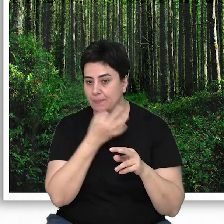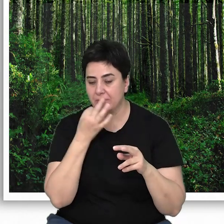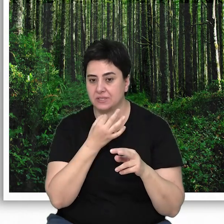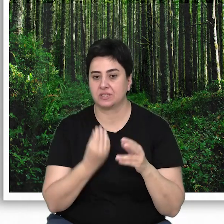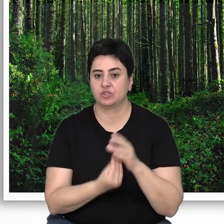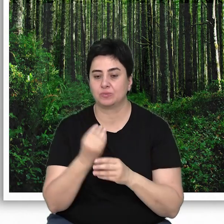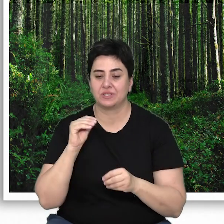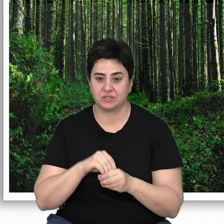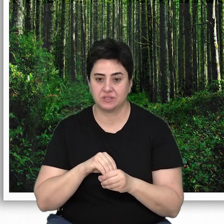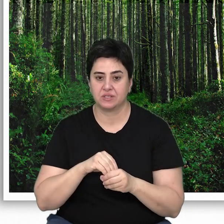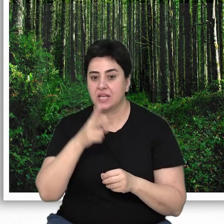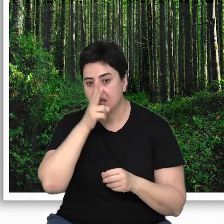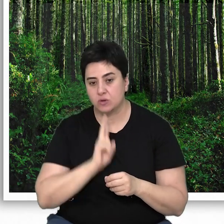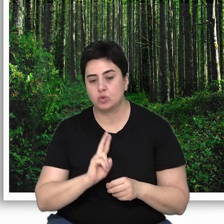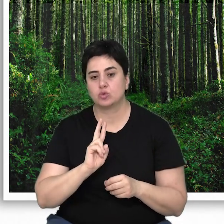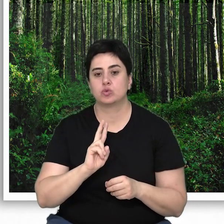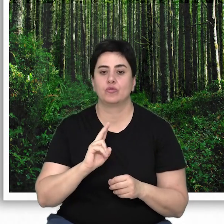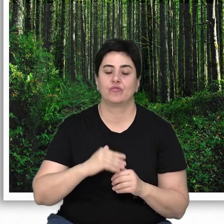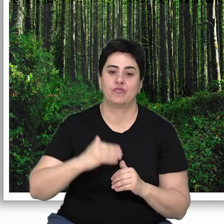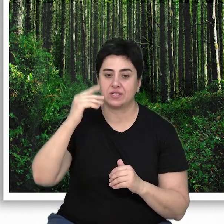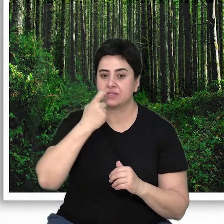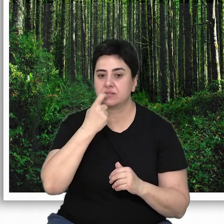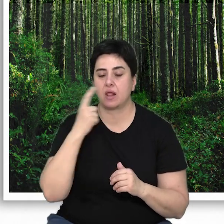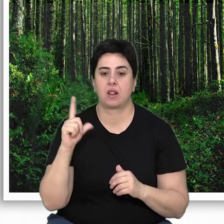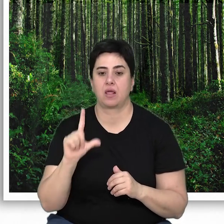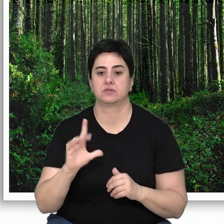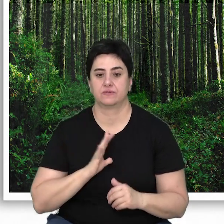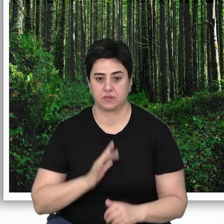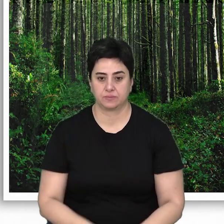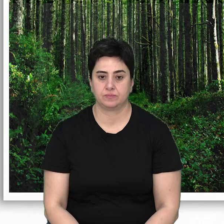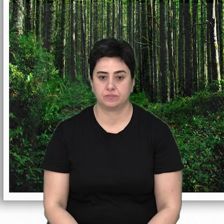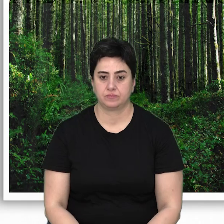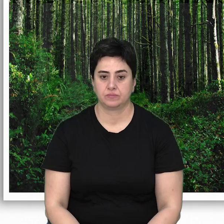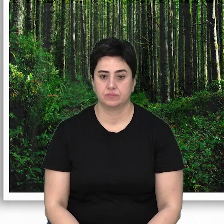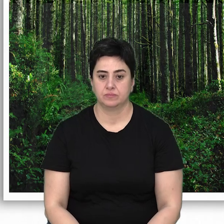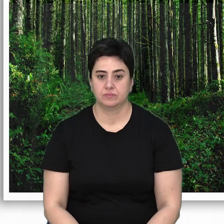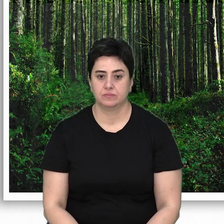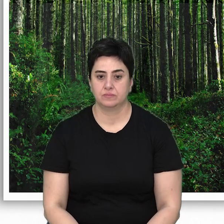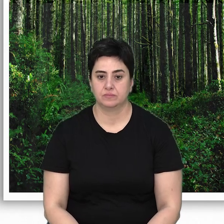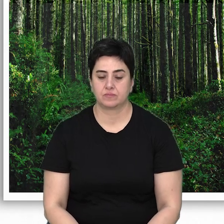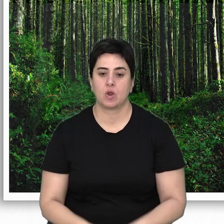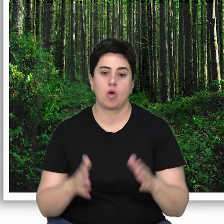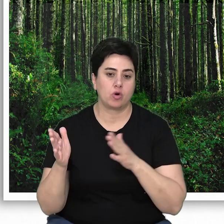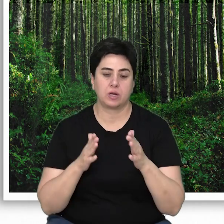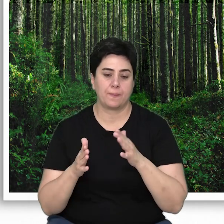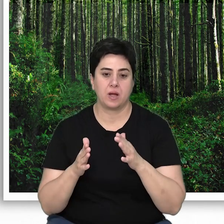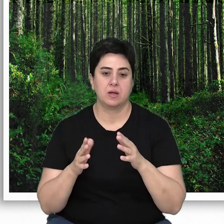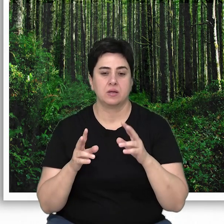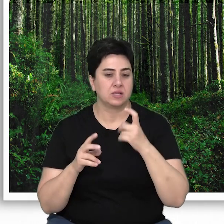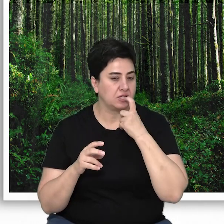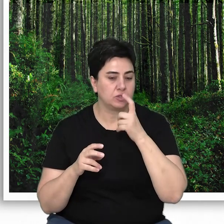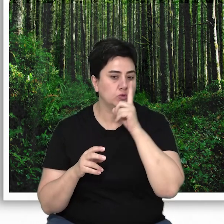formun ortaya çıkması için 200 ya da daha fazla yıla ihtiyaç olduğu belirtilmektedir. Ortalama